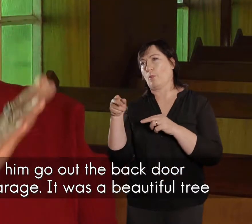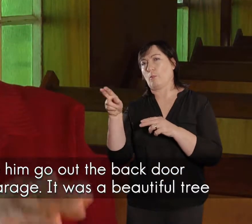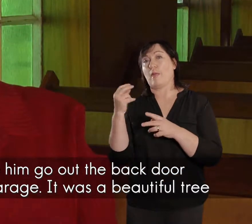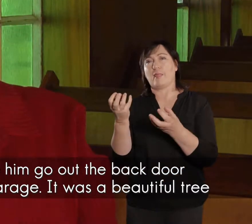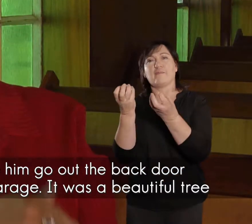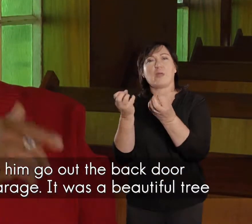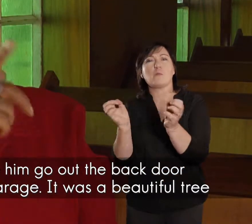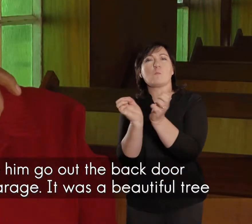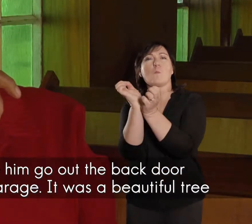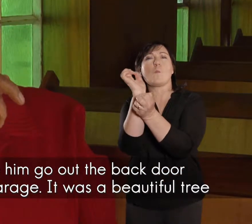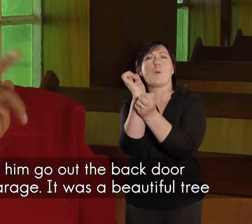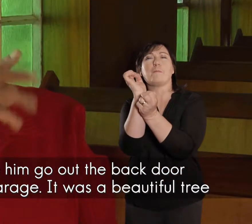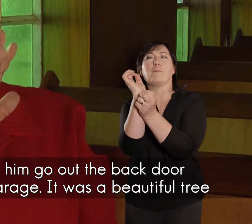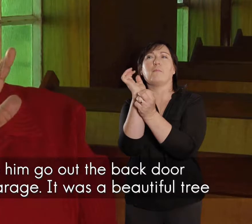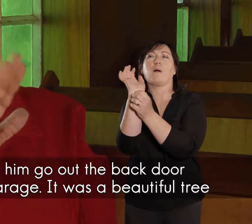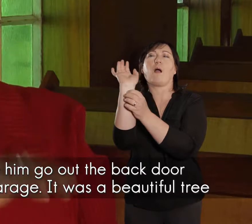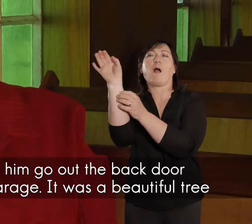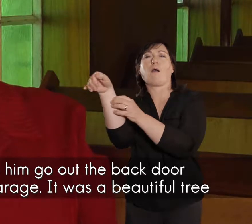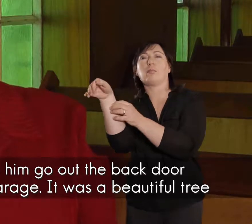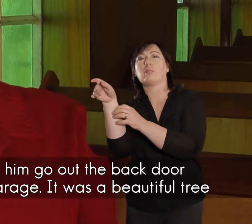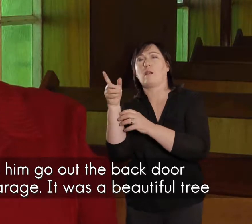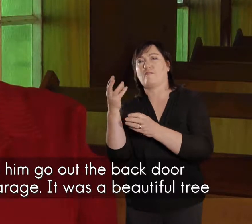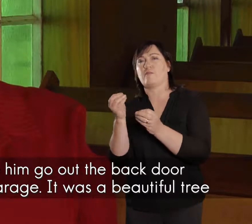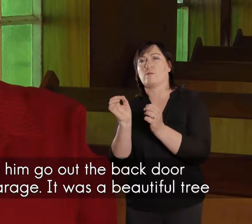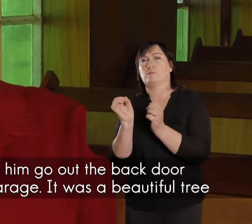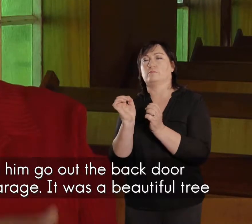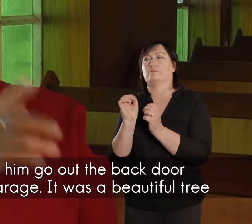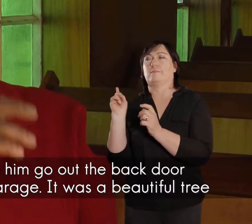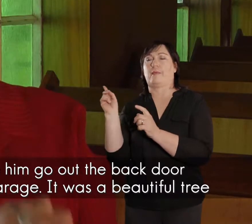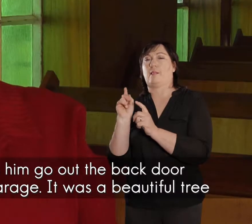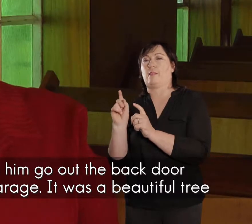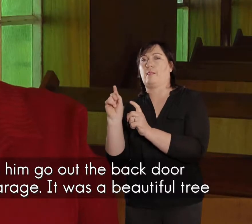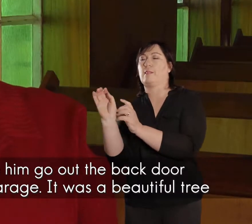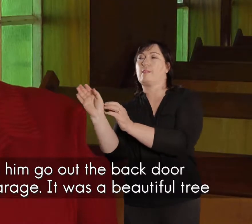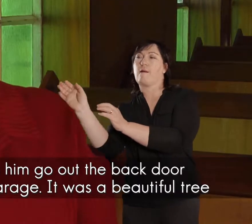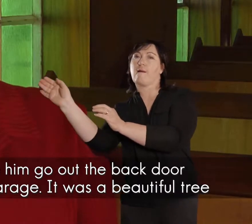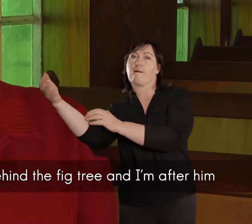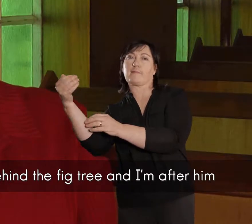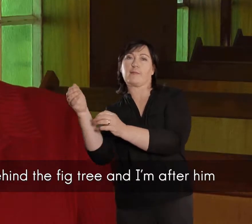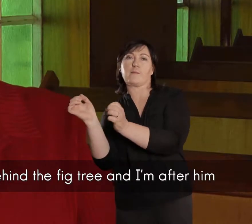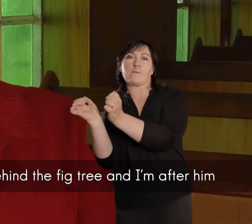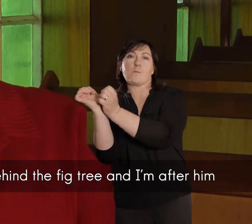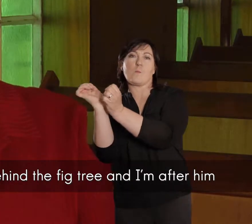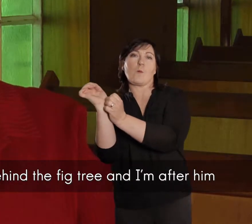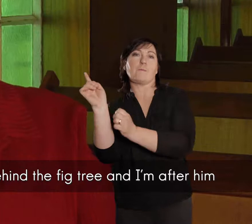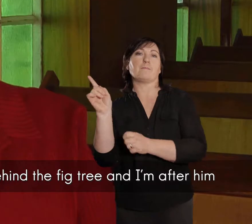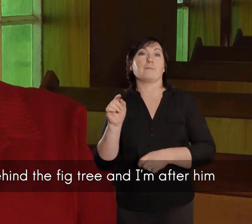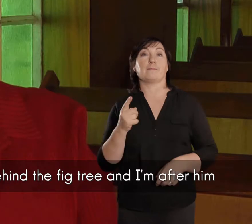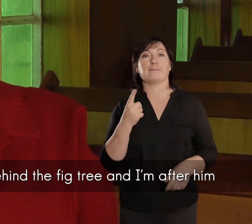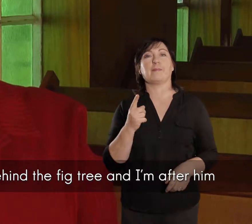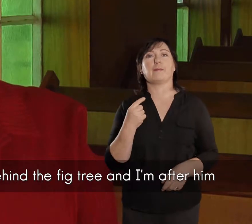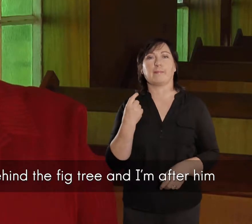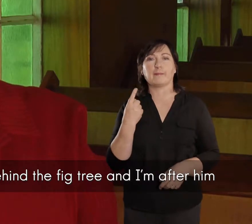boom in die achterjaard, die kaart staan in die jaard, en hy ook een raads, stap hy, hy denk, wat dag is wat dag,